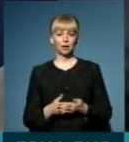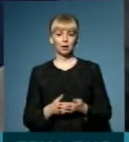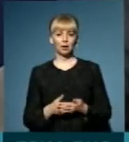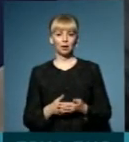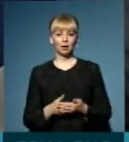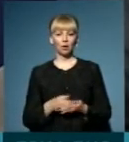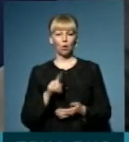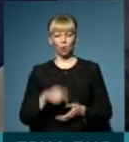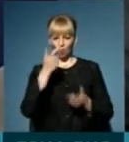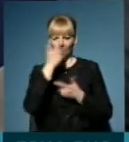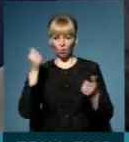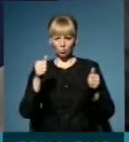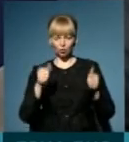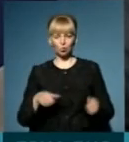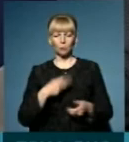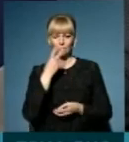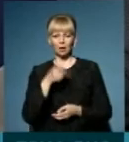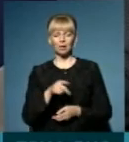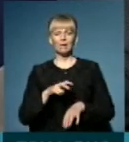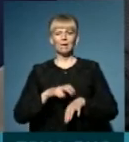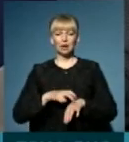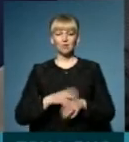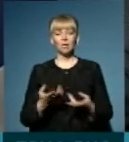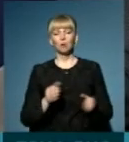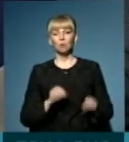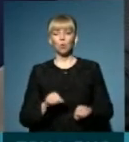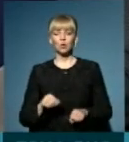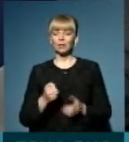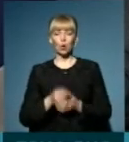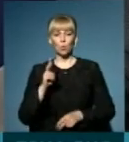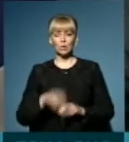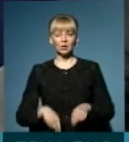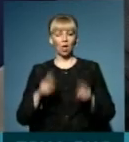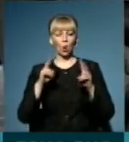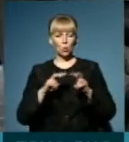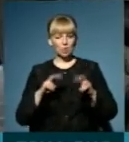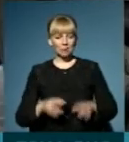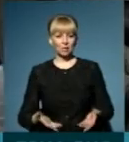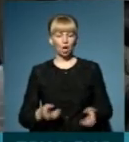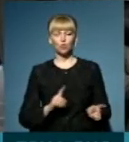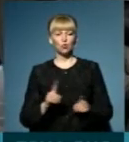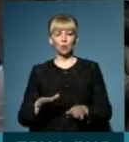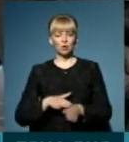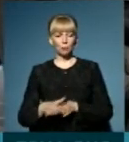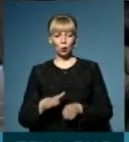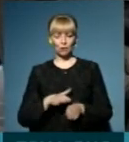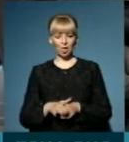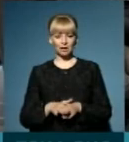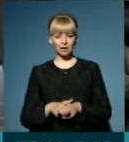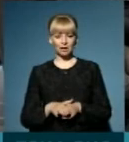тих оголошень, які ми бачили, наприклад, тих лікарів, які, можливо, ще не до кінця розібралися, що відбувається.